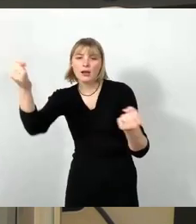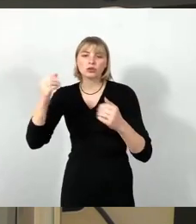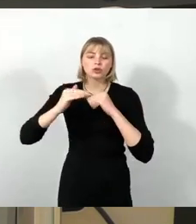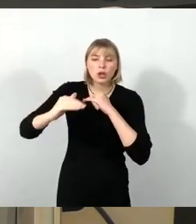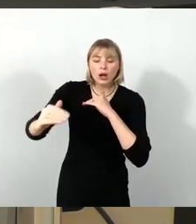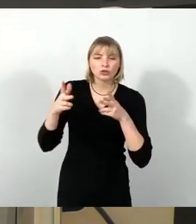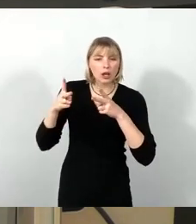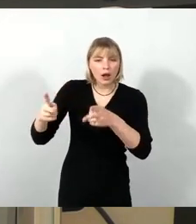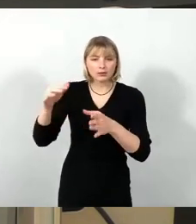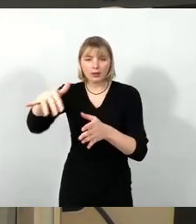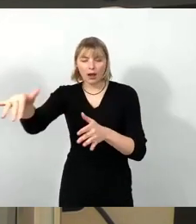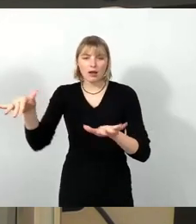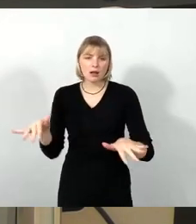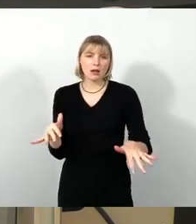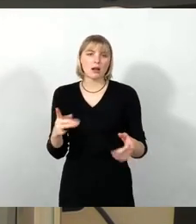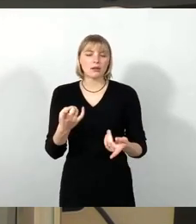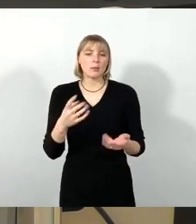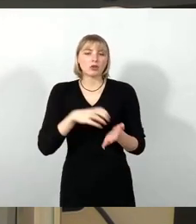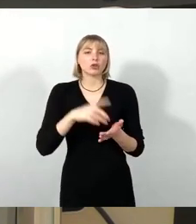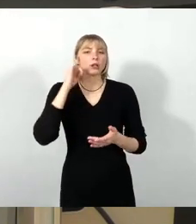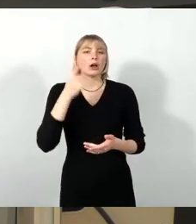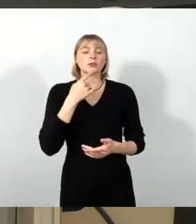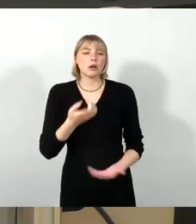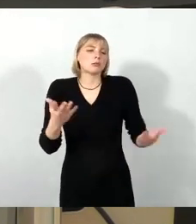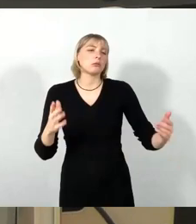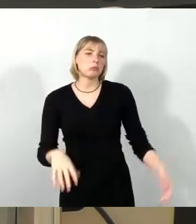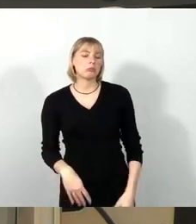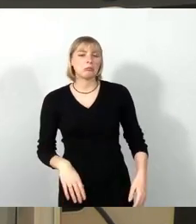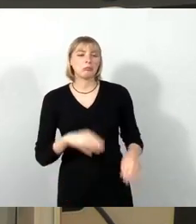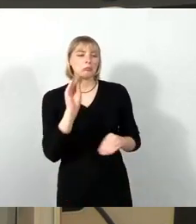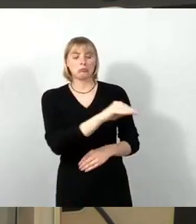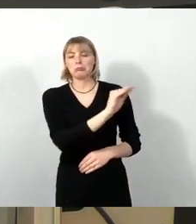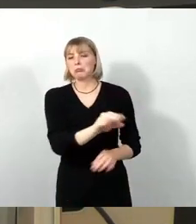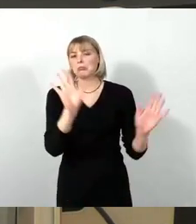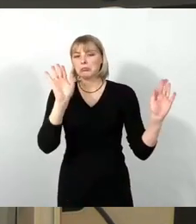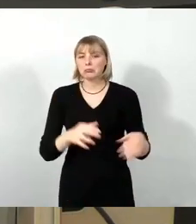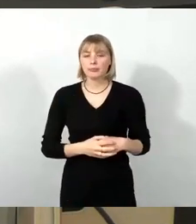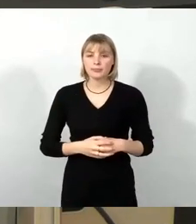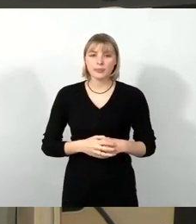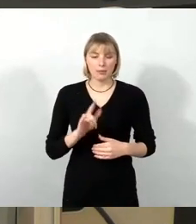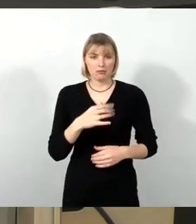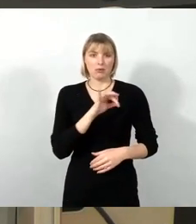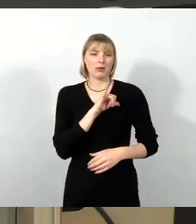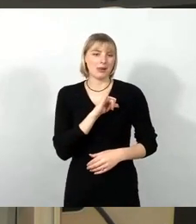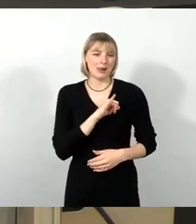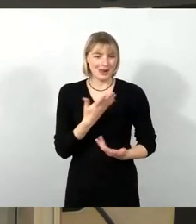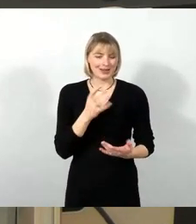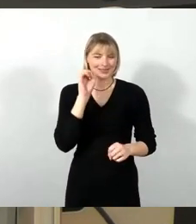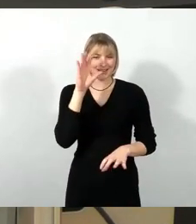Stadtrat sagt mehrheitlich, ihr seid uns Schnuppe. Und das ist doch ein interessantes Signal im Übrigen vor dem